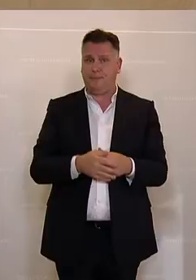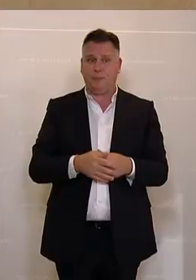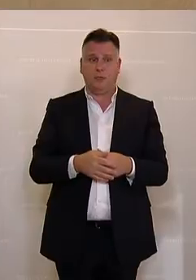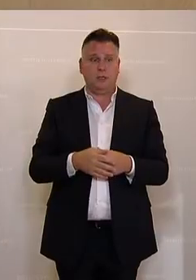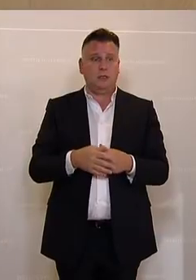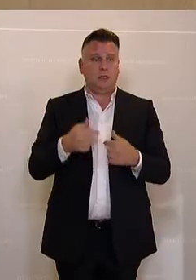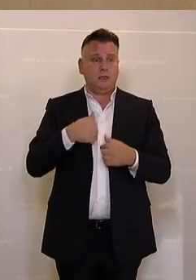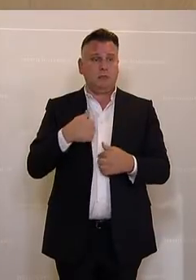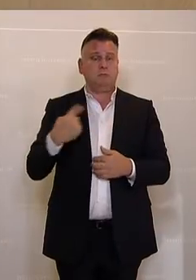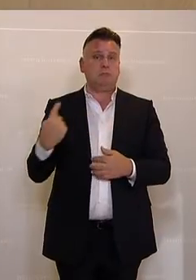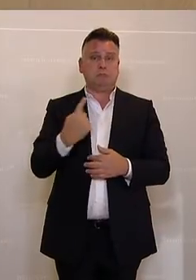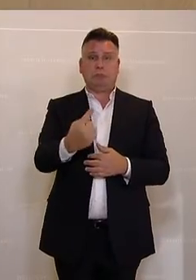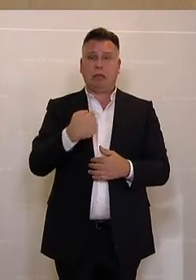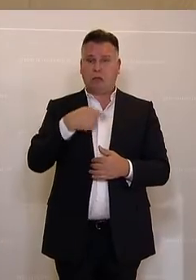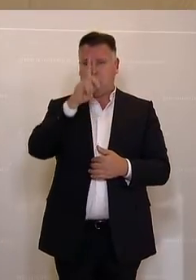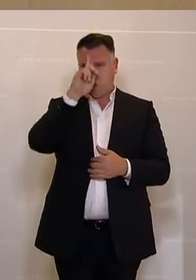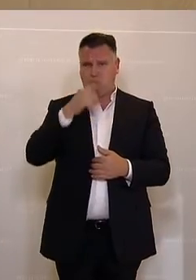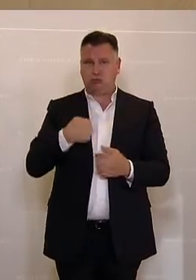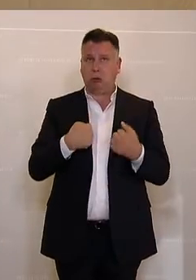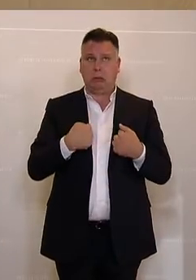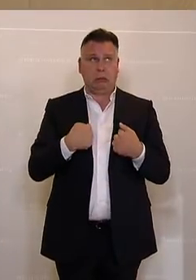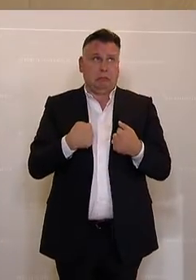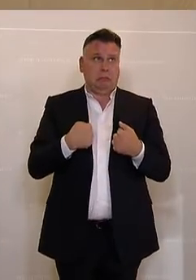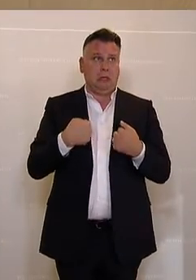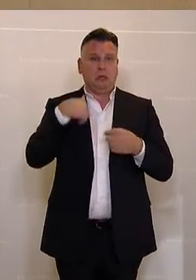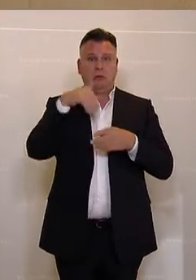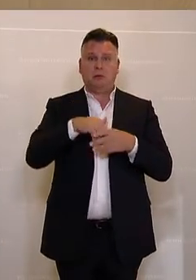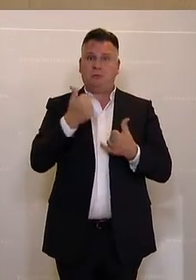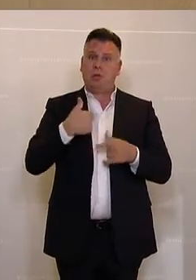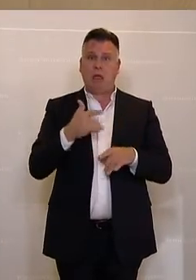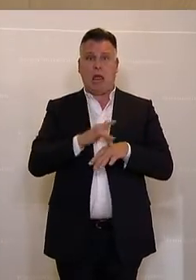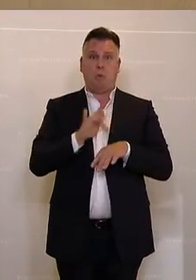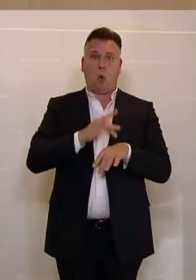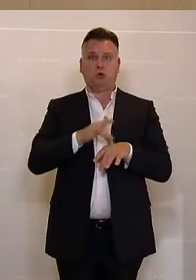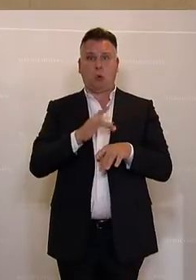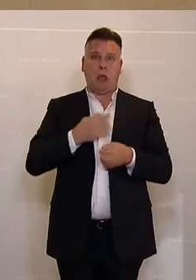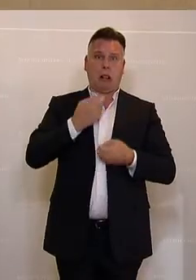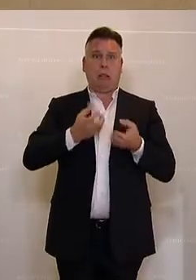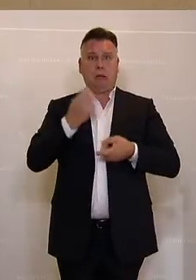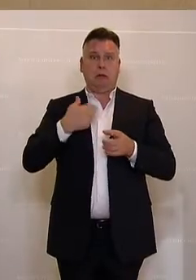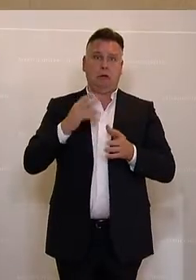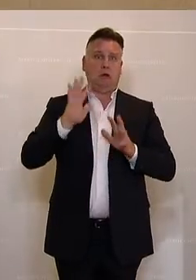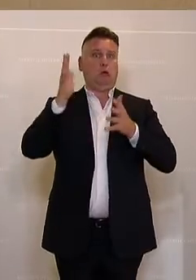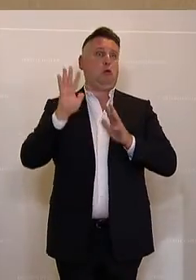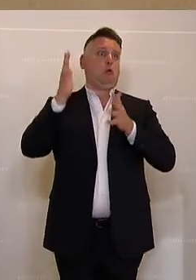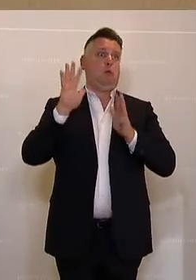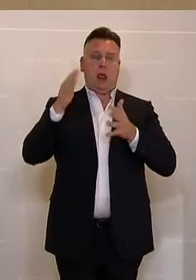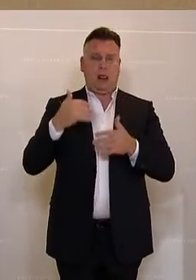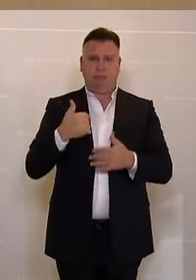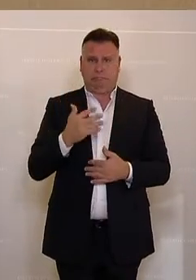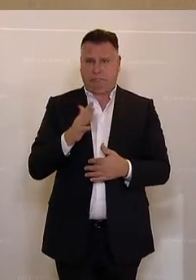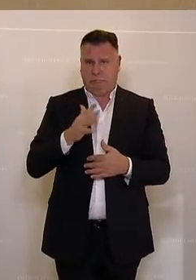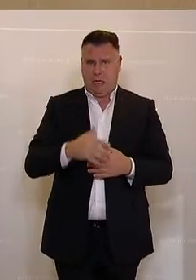ich als Alemanne nicht unbedingt bekannt für große emotionale Jubel, Superlative, aber